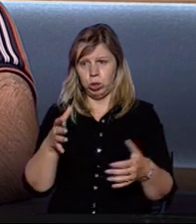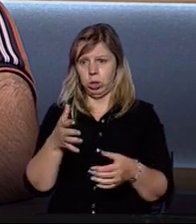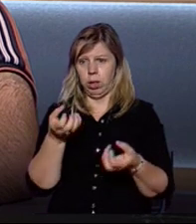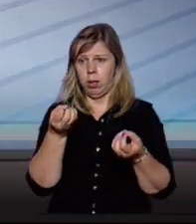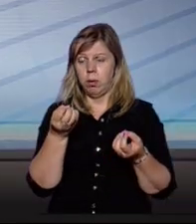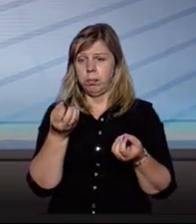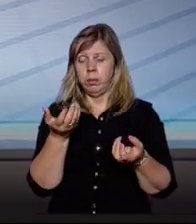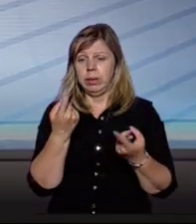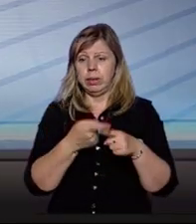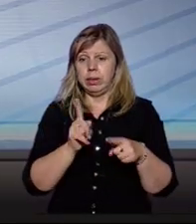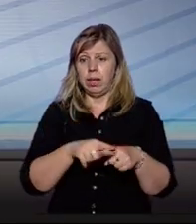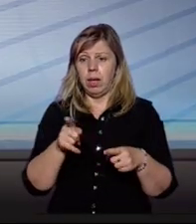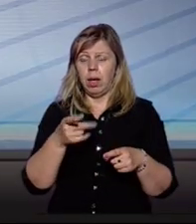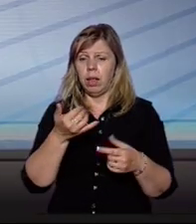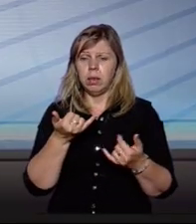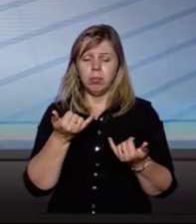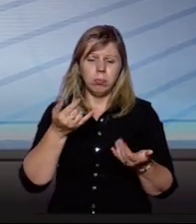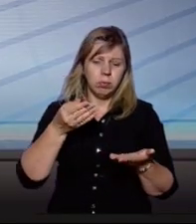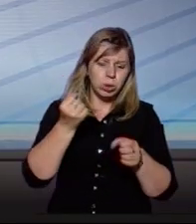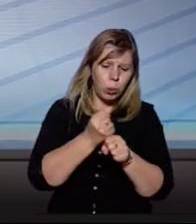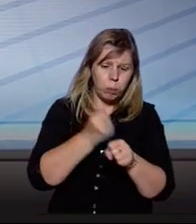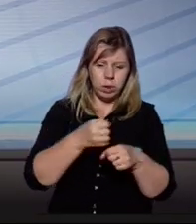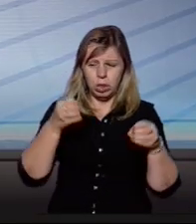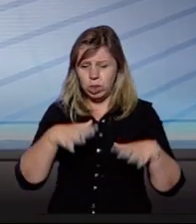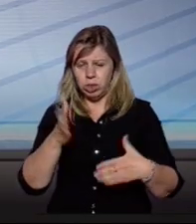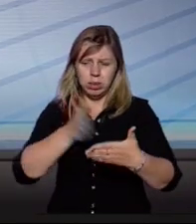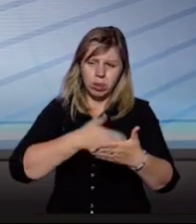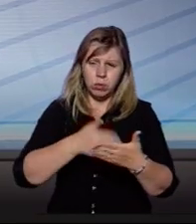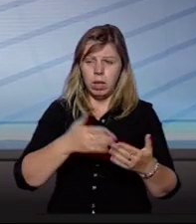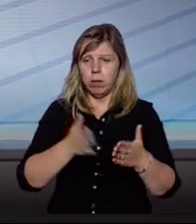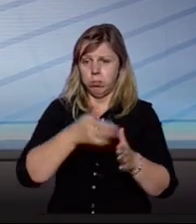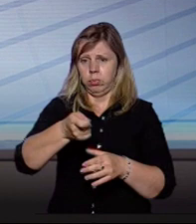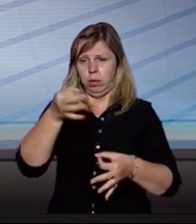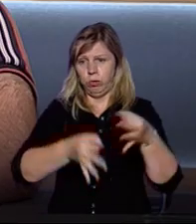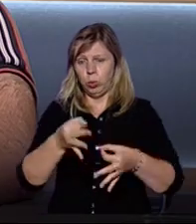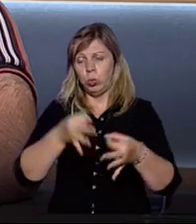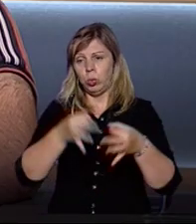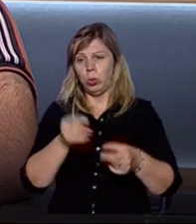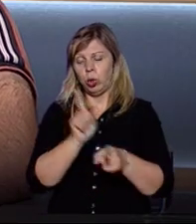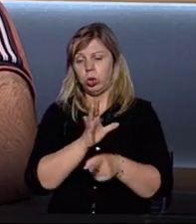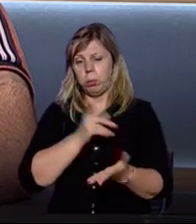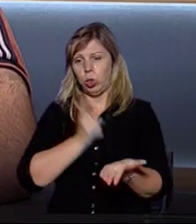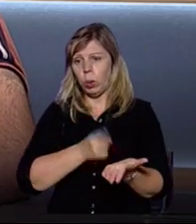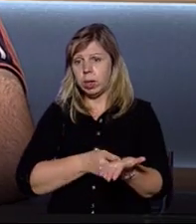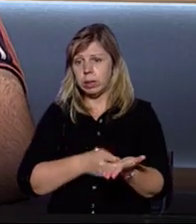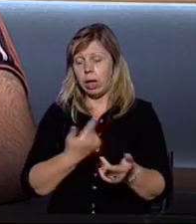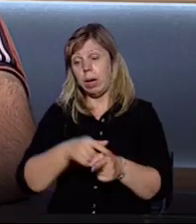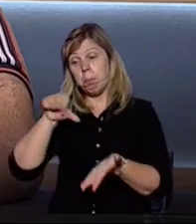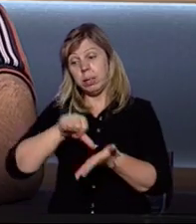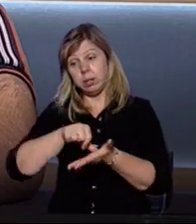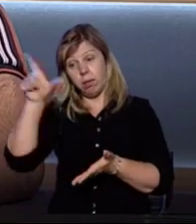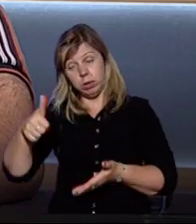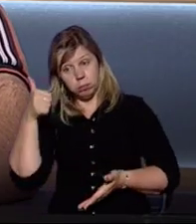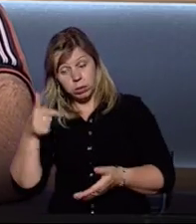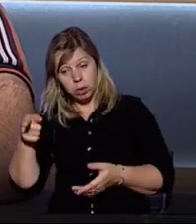завітувати або зробити це рішення, подати в суд. І суд має доказати або представник прави,